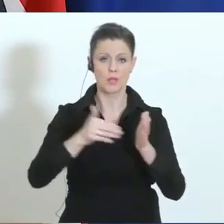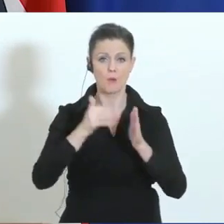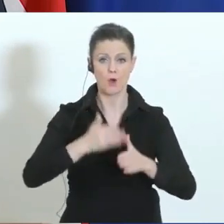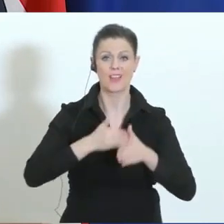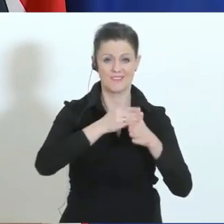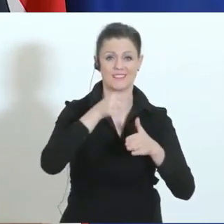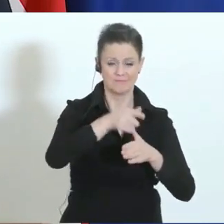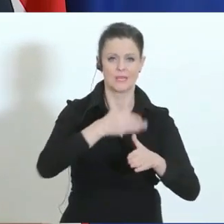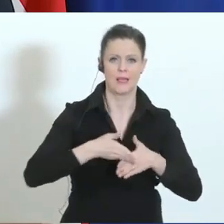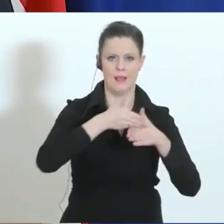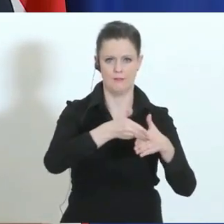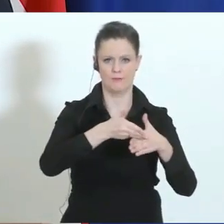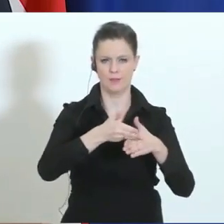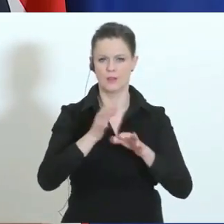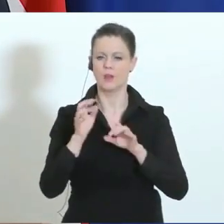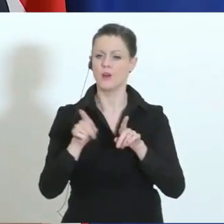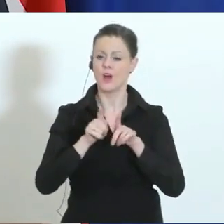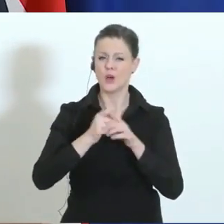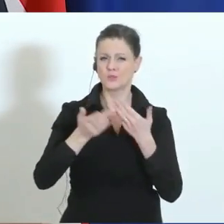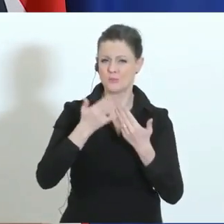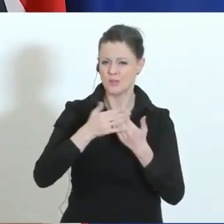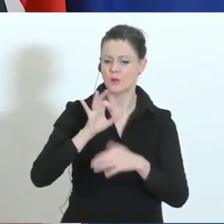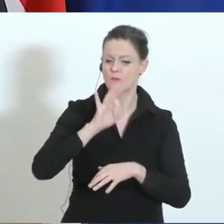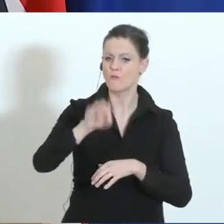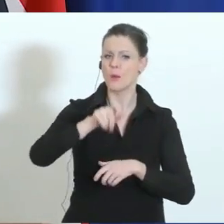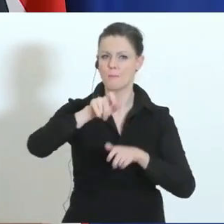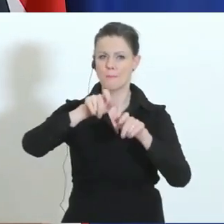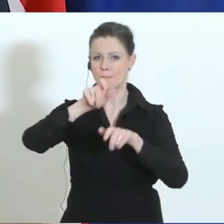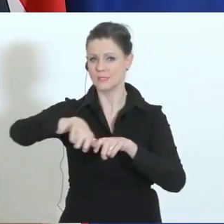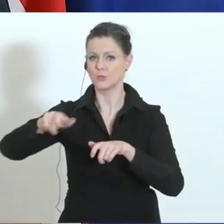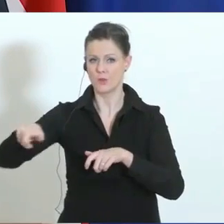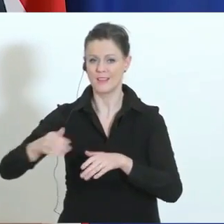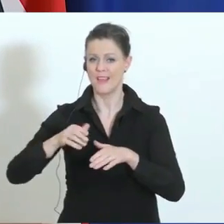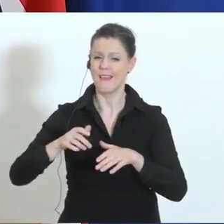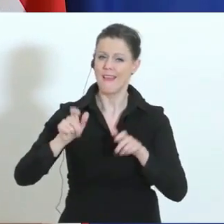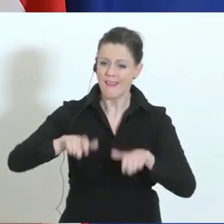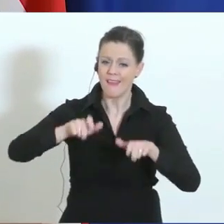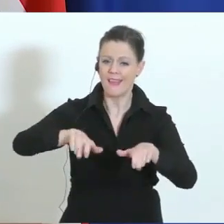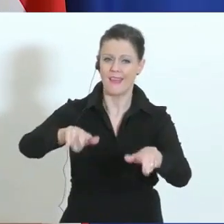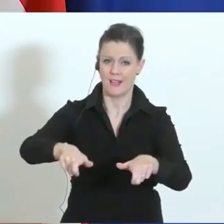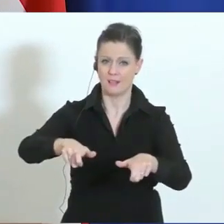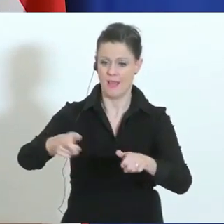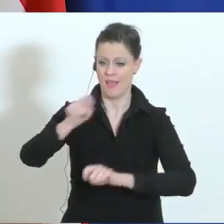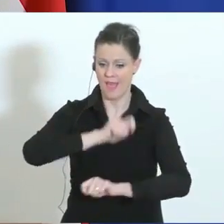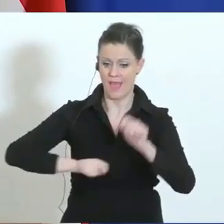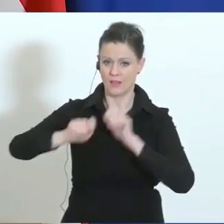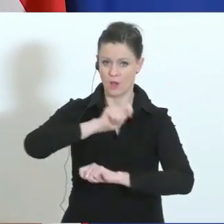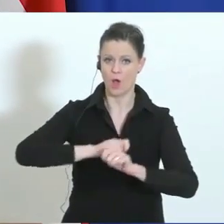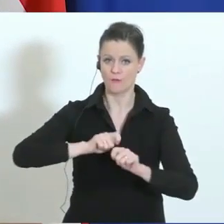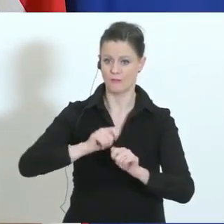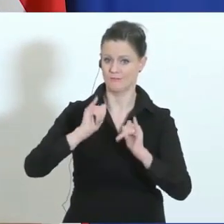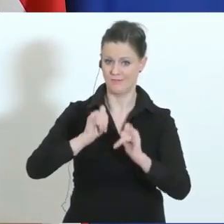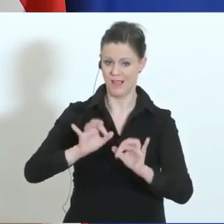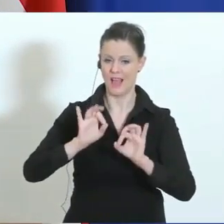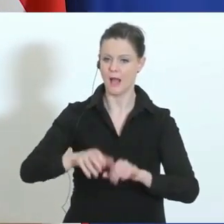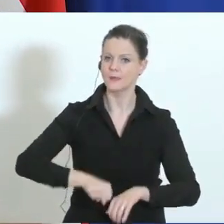Und aber auch dort der wichtige Hinweis, wenn ich für eine ältere Person einkaufen gehe, zum Beispiel, dann bitte das Sackerl nicht übergeben, sondern vor die Tür stellen. Denn